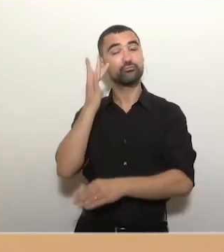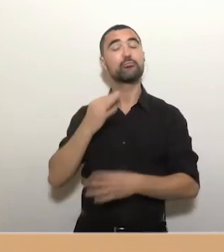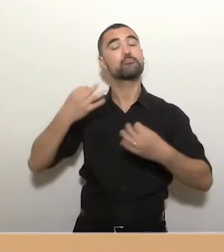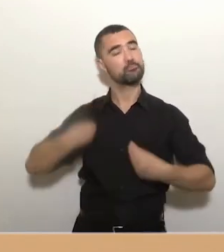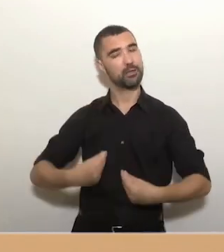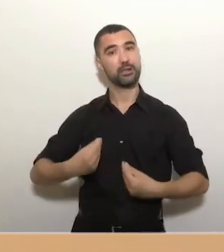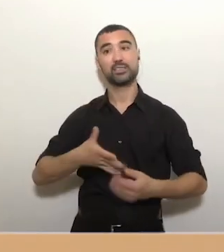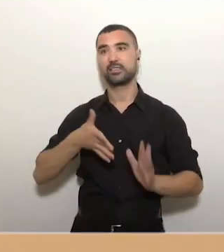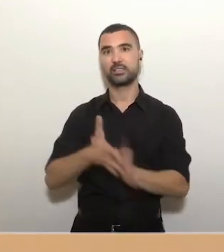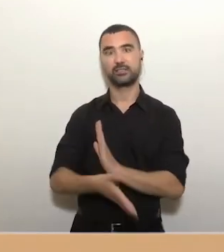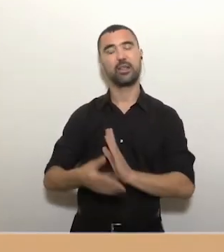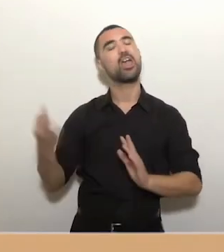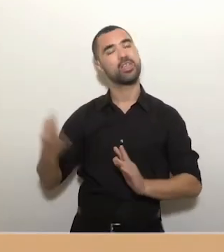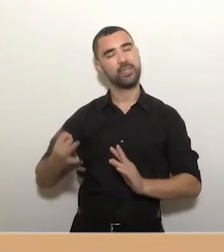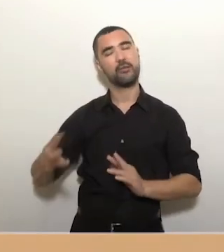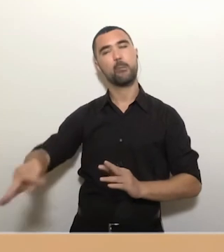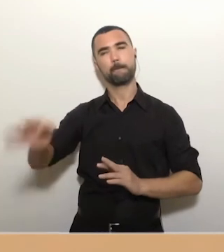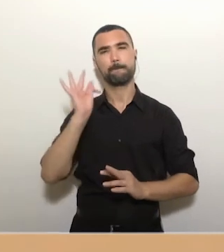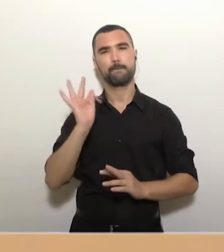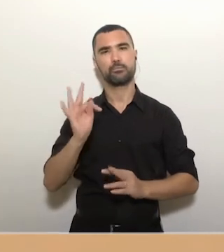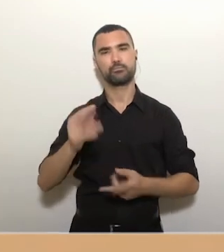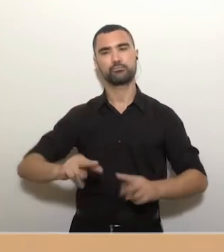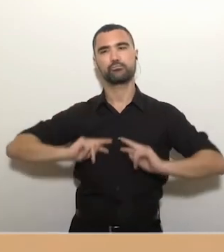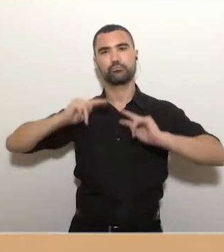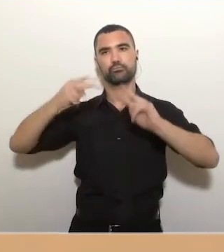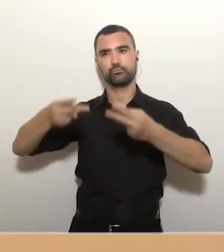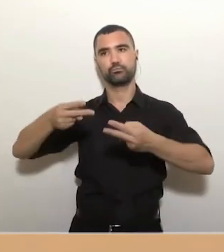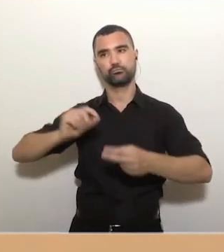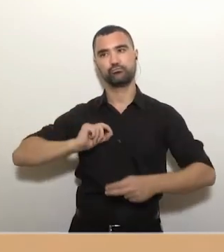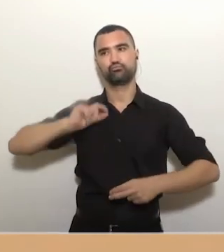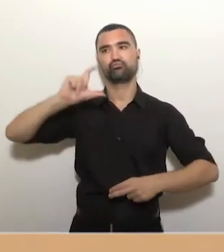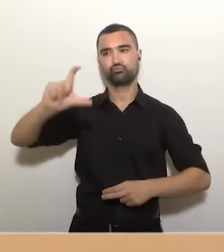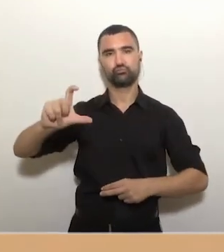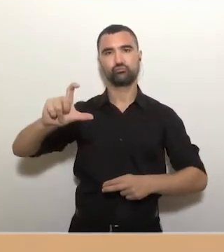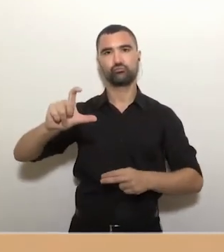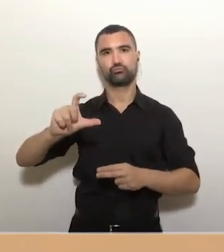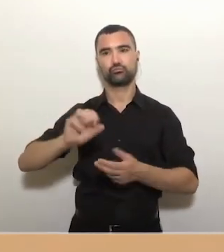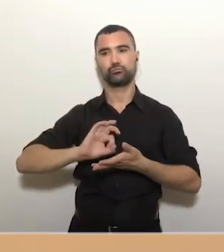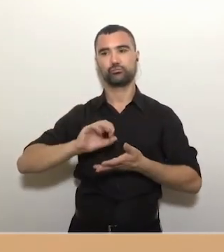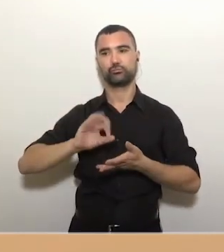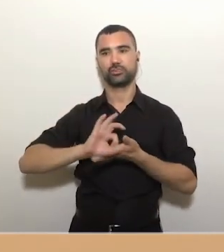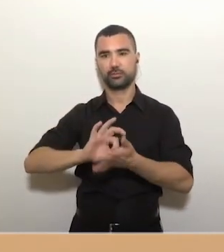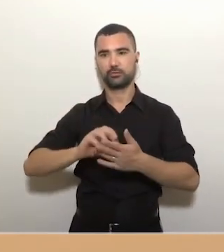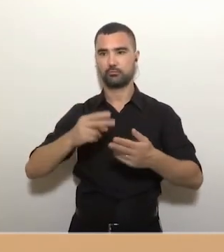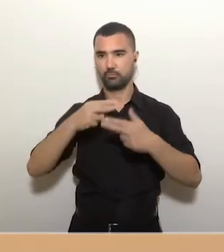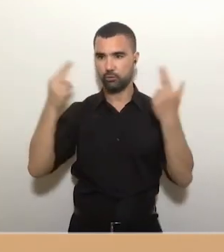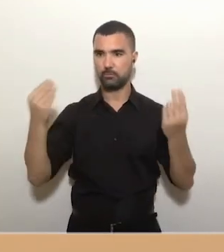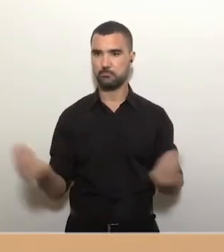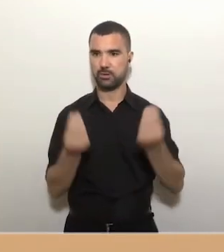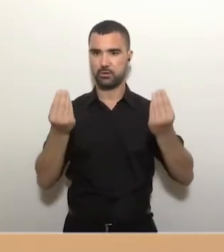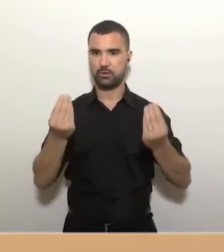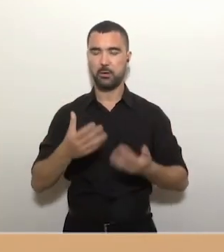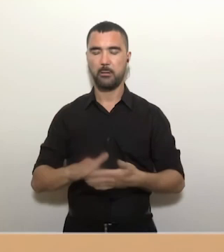això ha de revertir necessàriament, això sí, amb un increment de la prestació de serveis públics